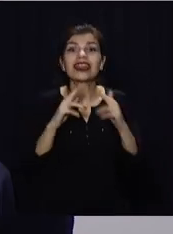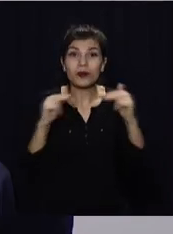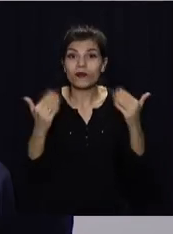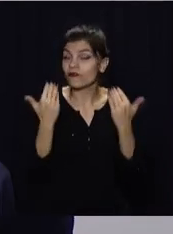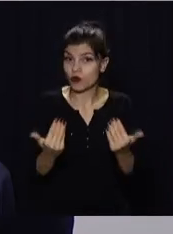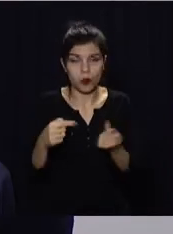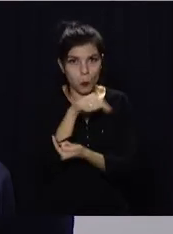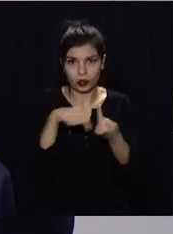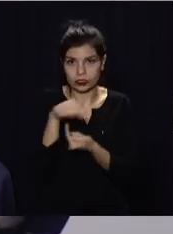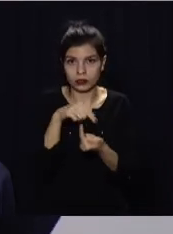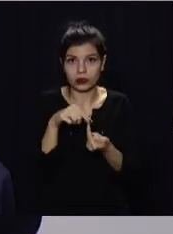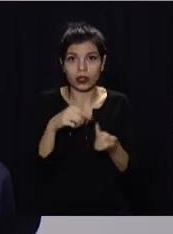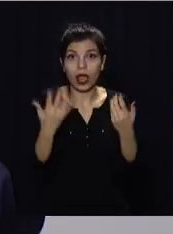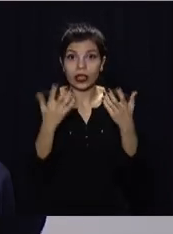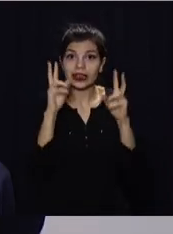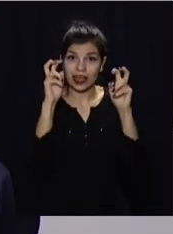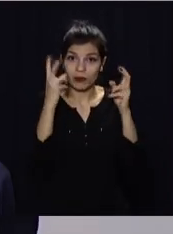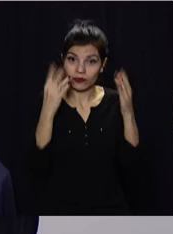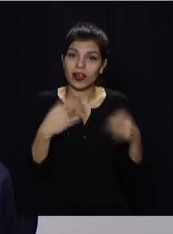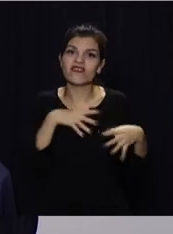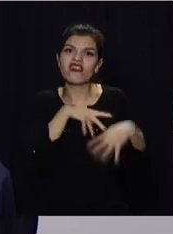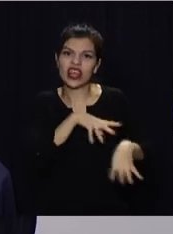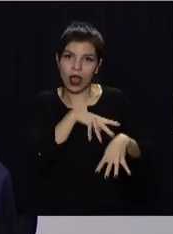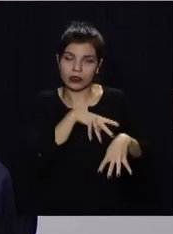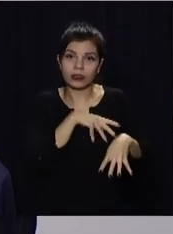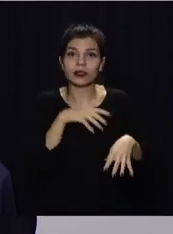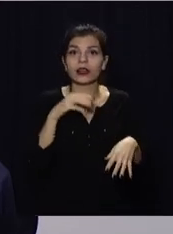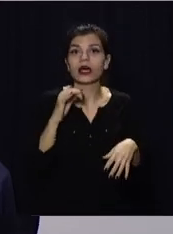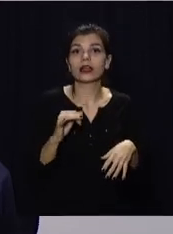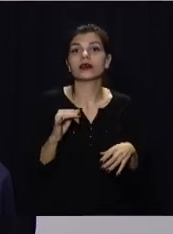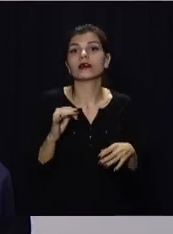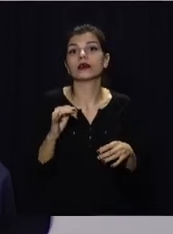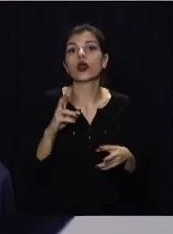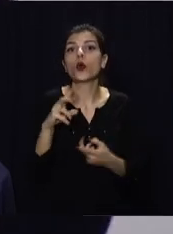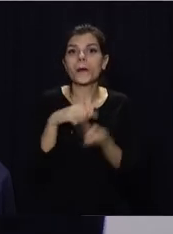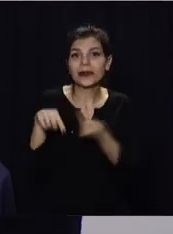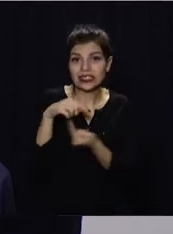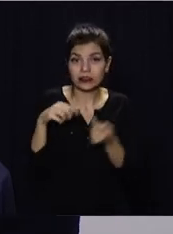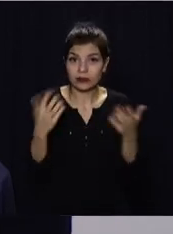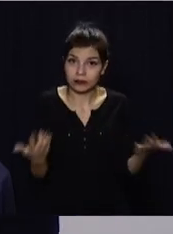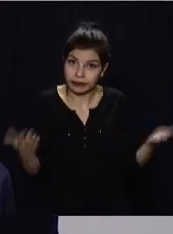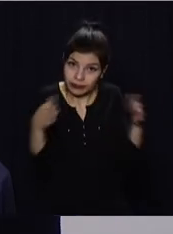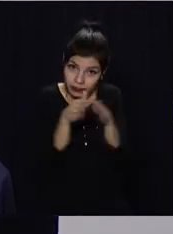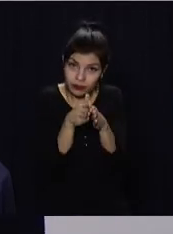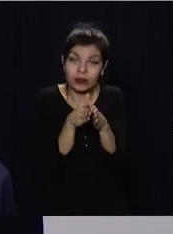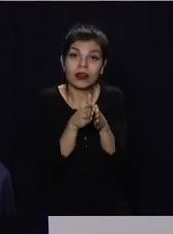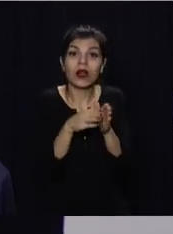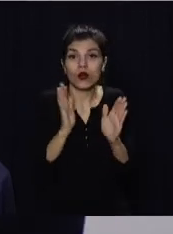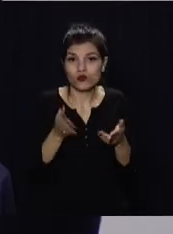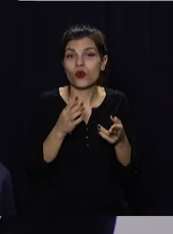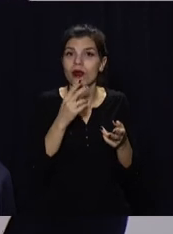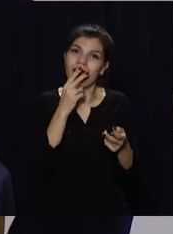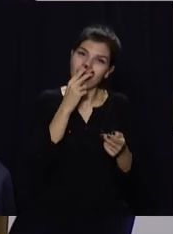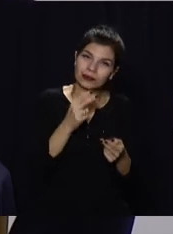-регіон. І об'єднавши ці дві теми – ветеранів і бізнес, будемо